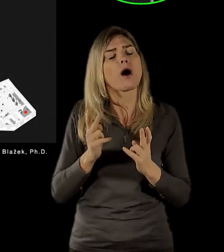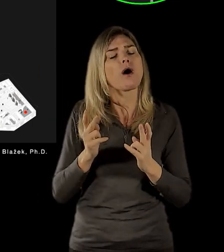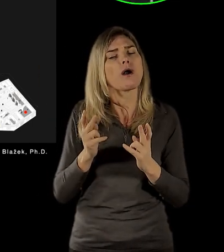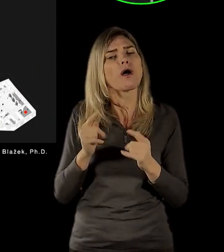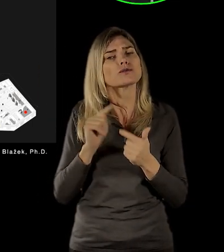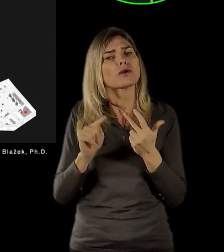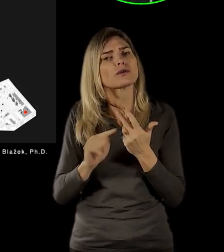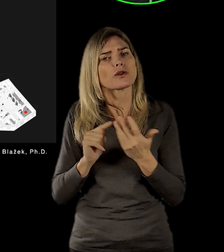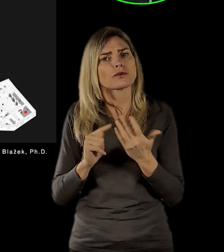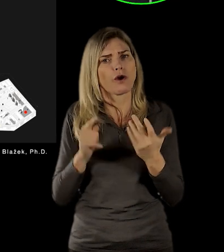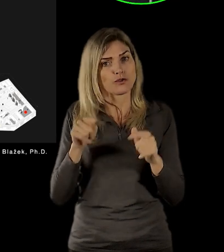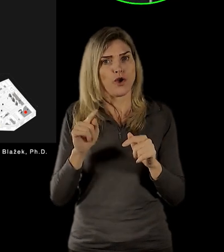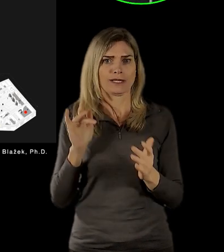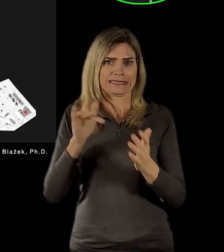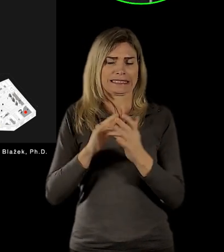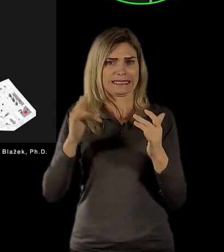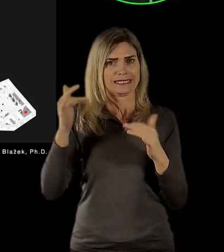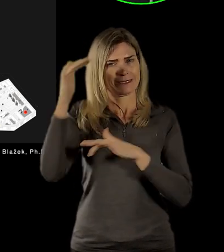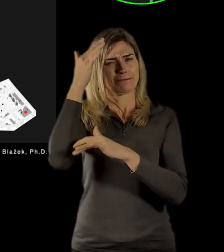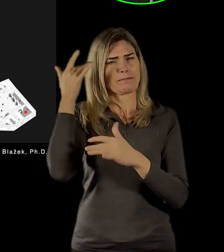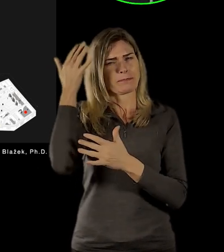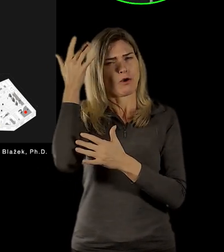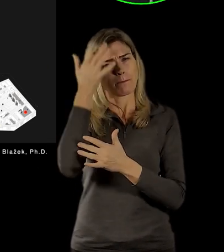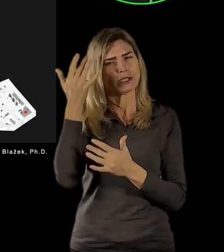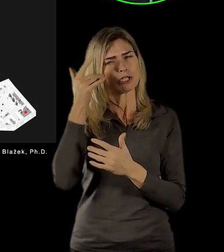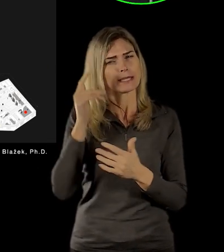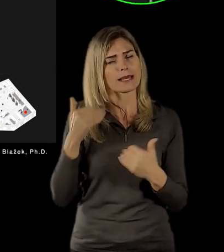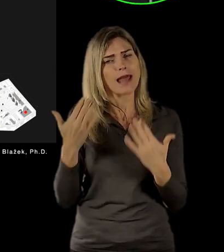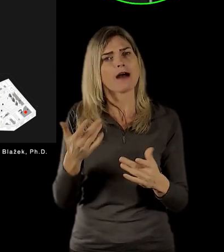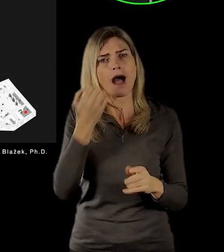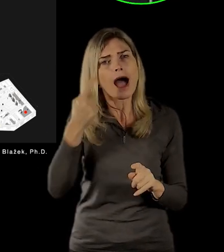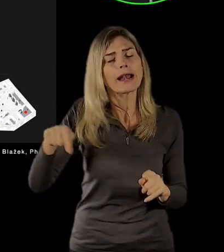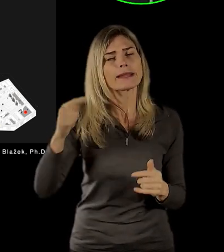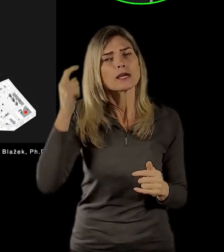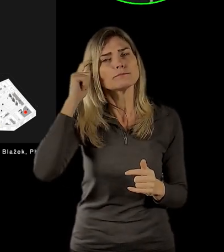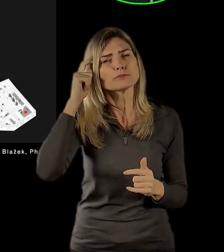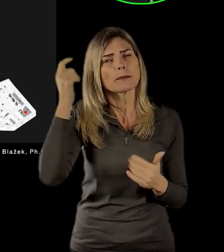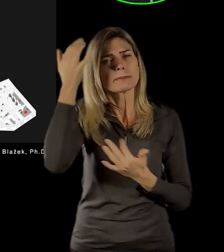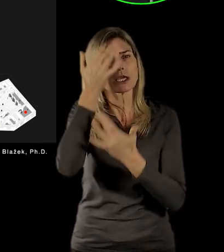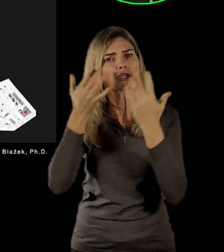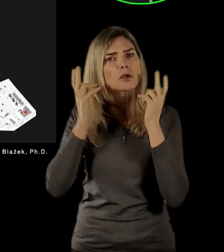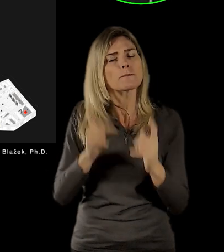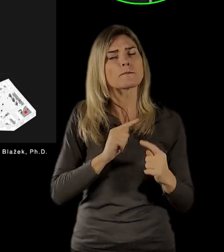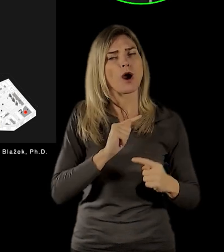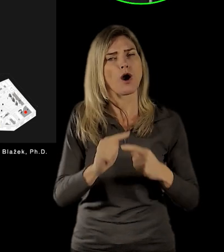a do atmosféry, řekněme toho období, které je